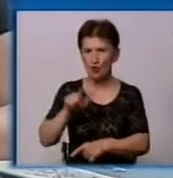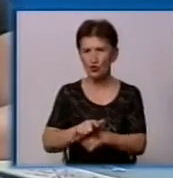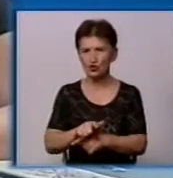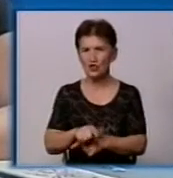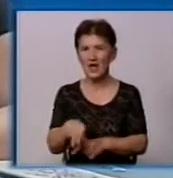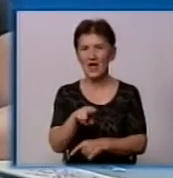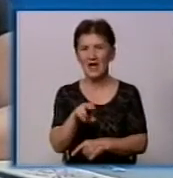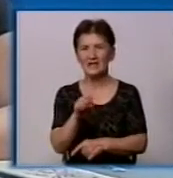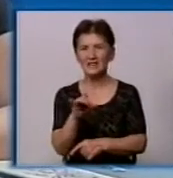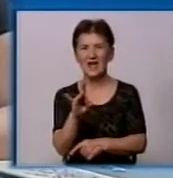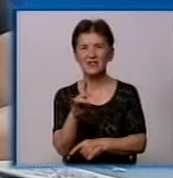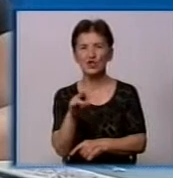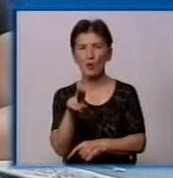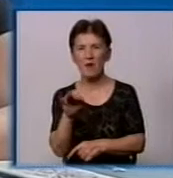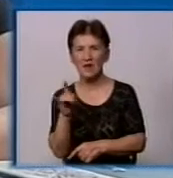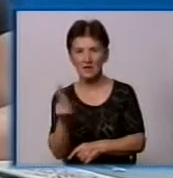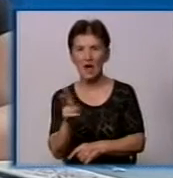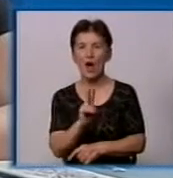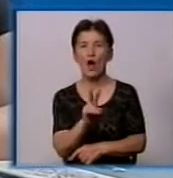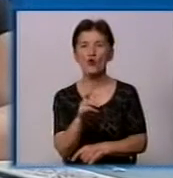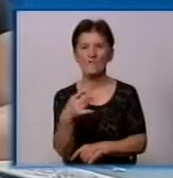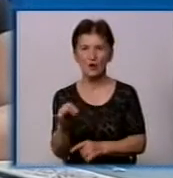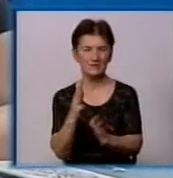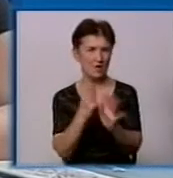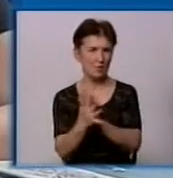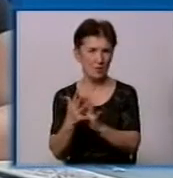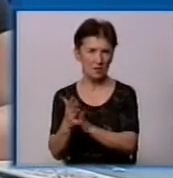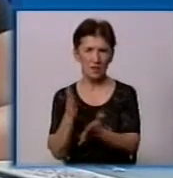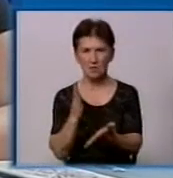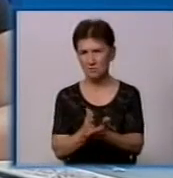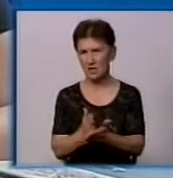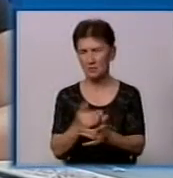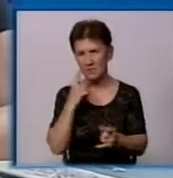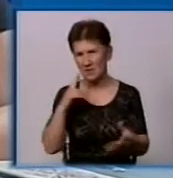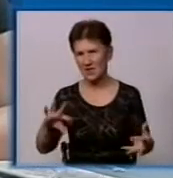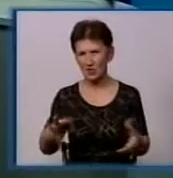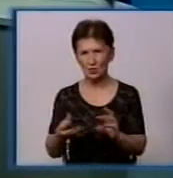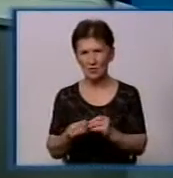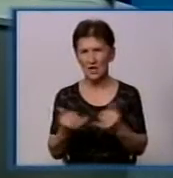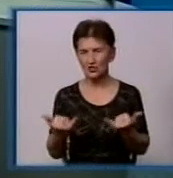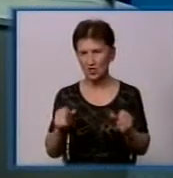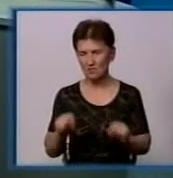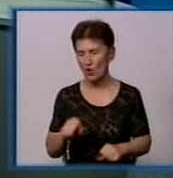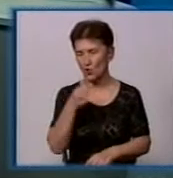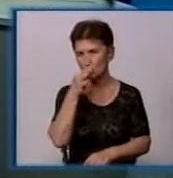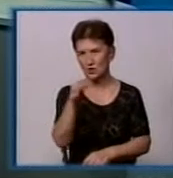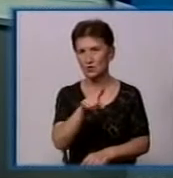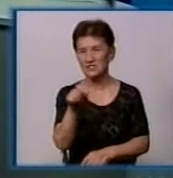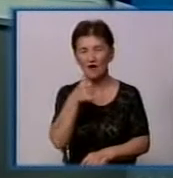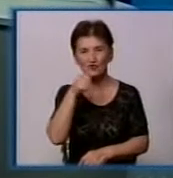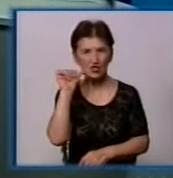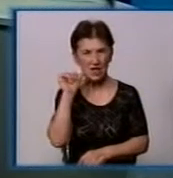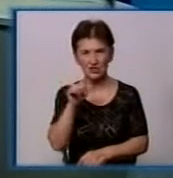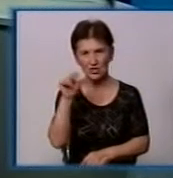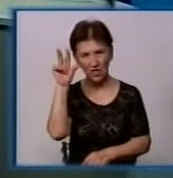Дендропаркі і в Ковалівському паркі. І вже через неделю ми маємо результати. Тобто, зараз я вам можу сказати, на вчорашнє число, на 4